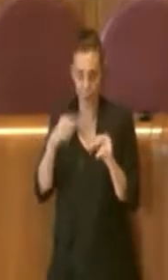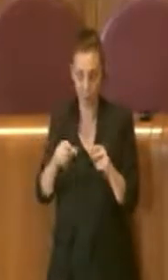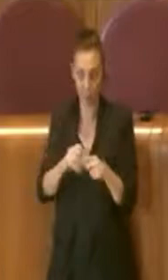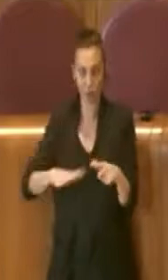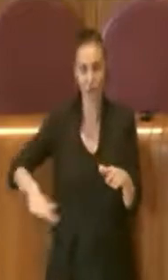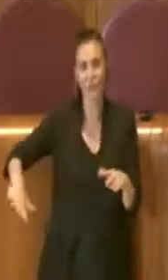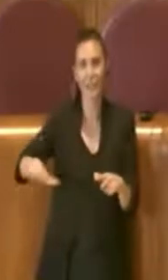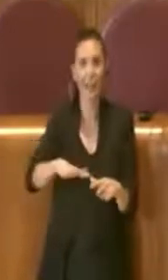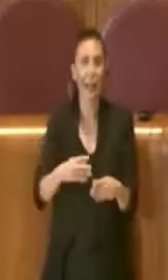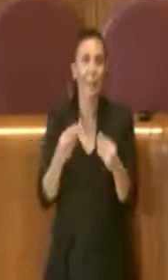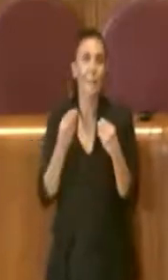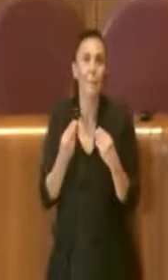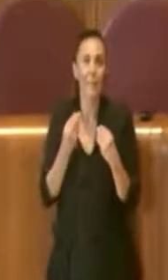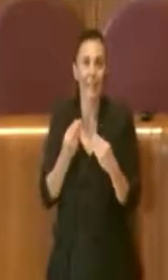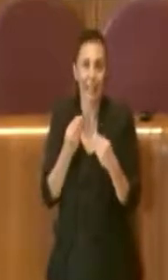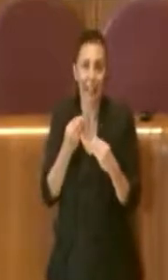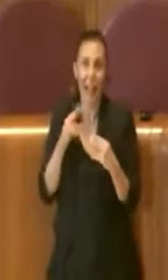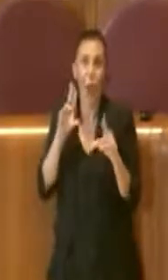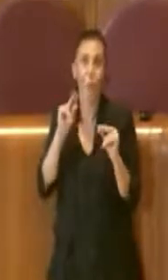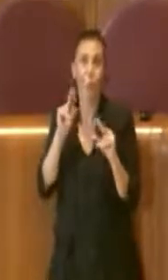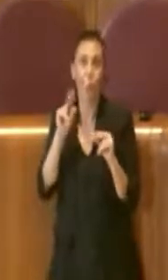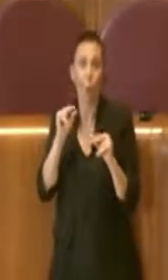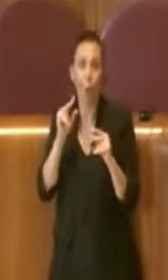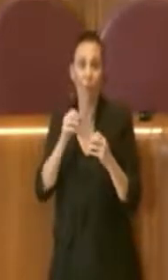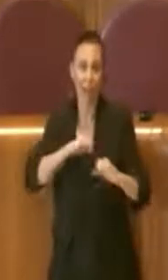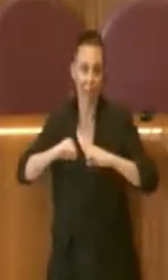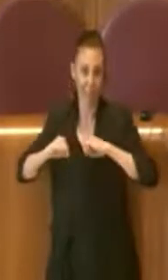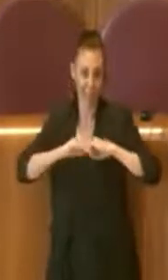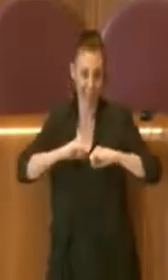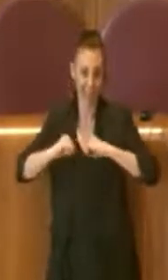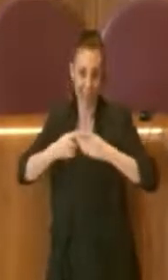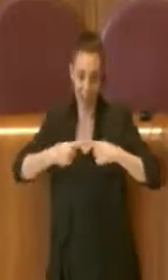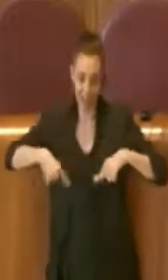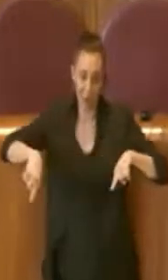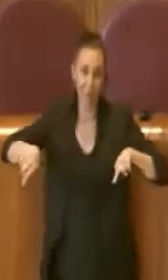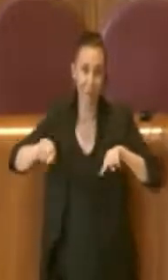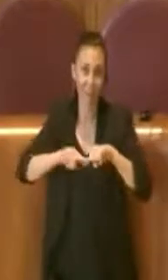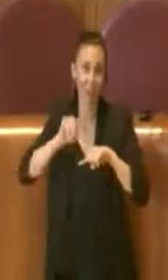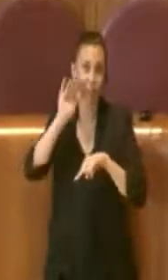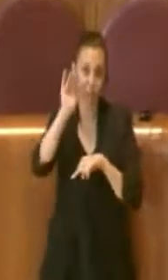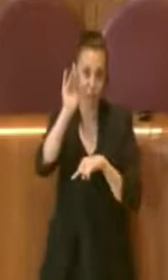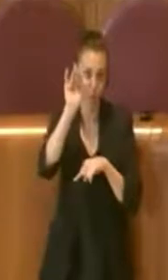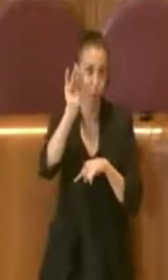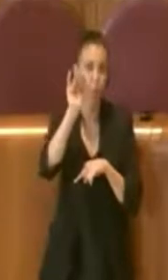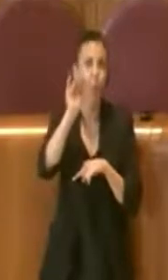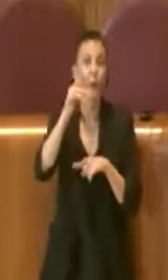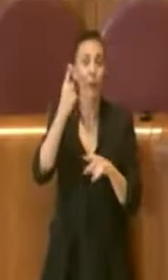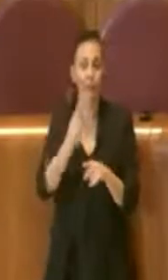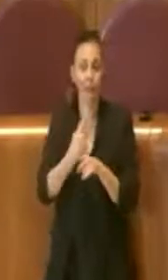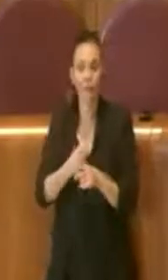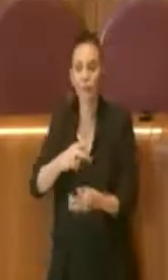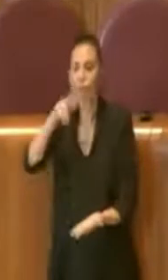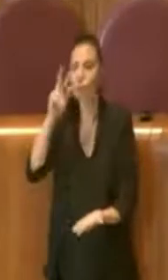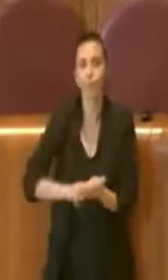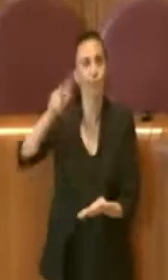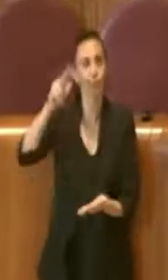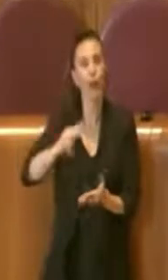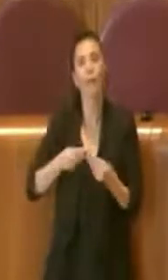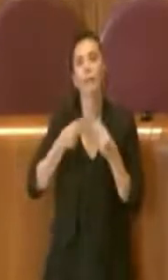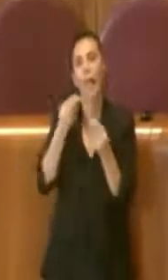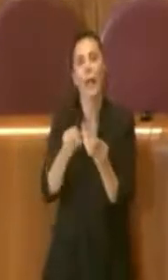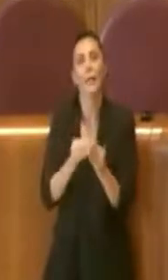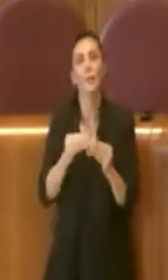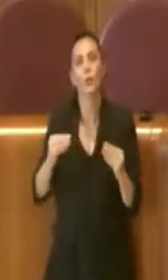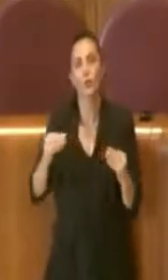spetterà sicuramente alla prossima consigliatura mettere in atto, mettere a disposizione gli strumenti